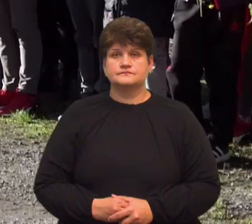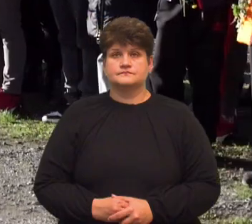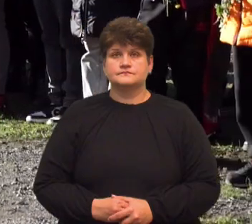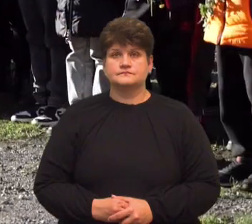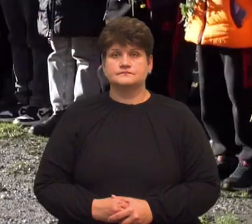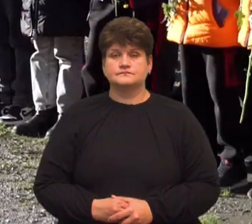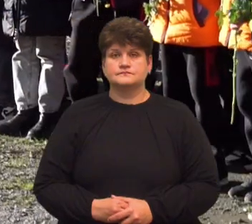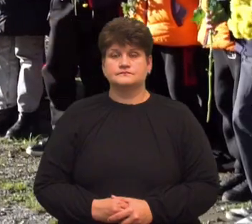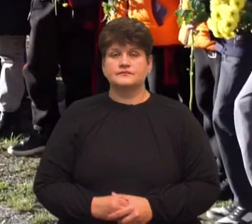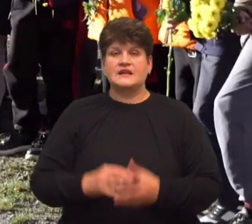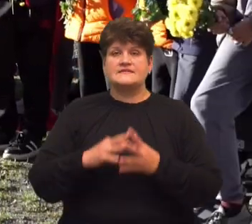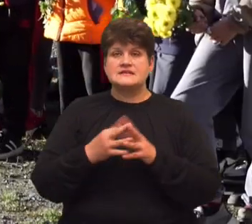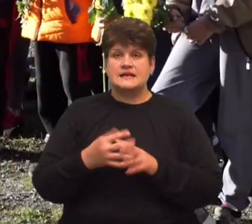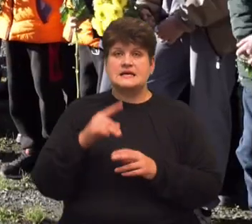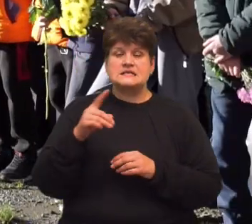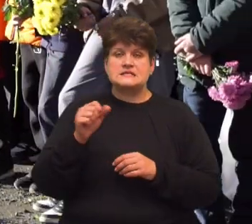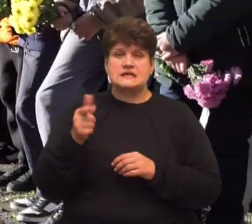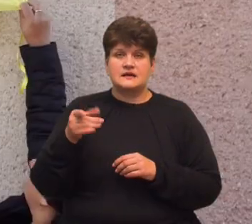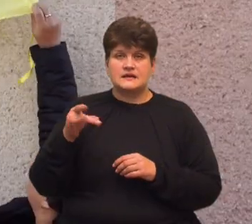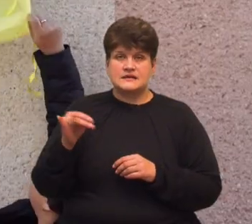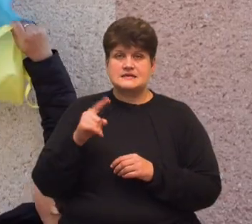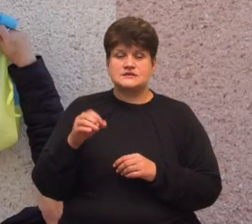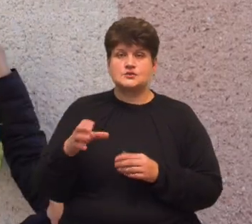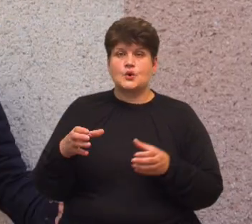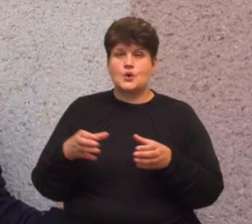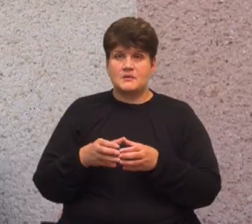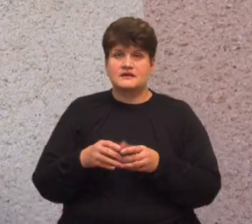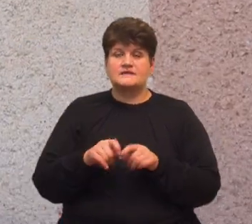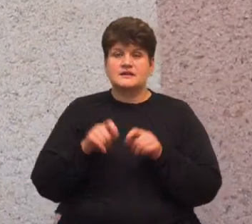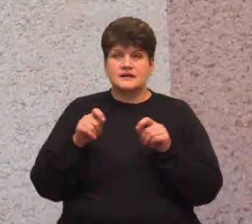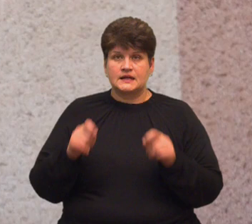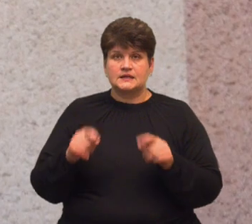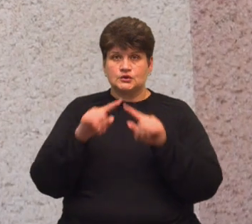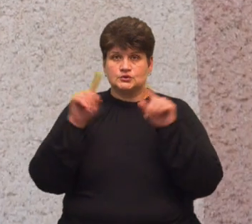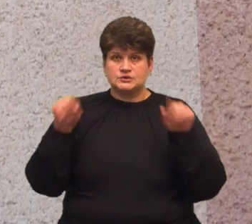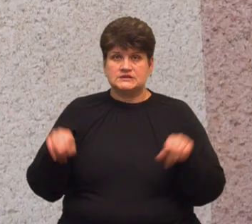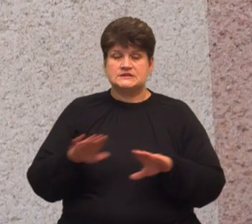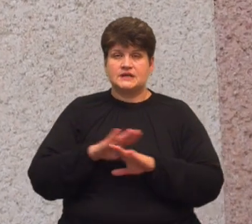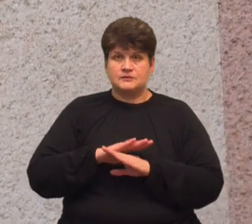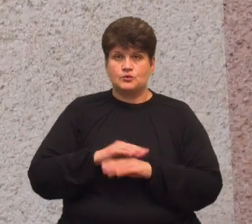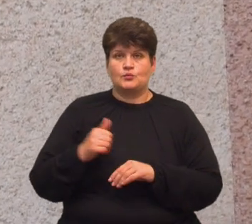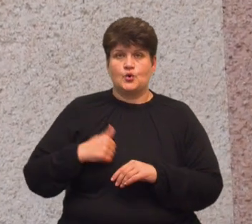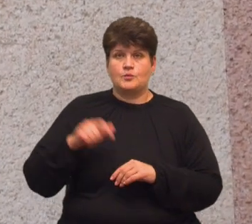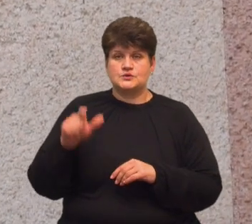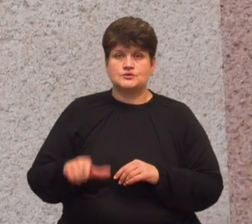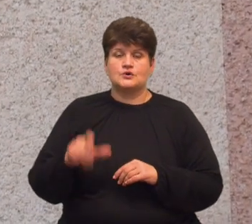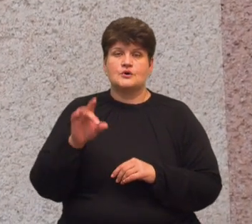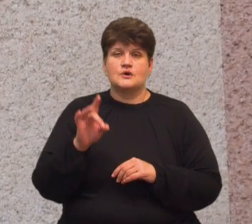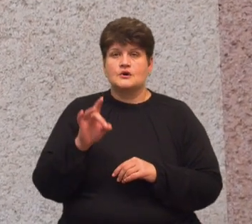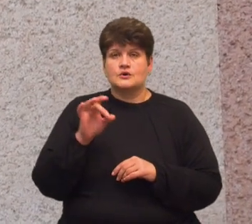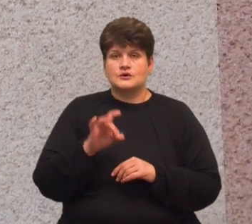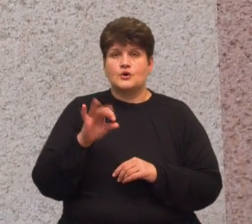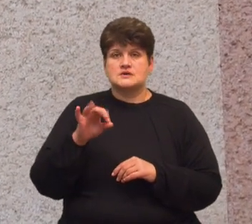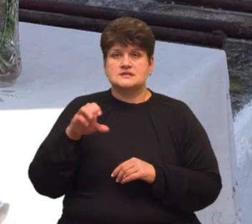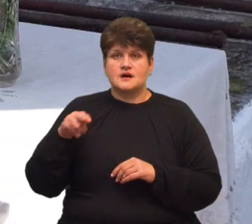У селі Загір'я Залозецької громади відкрили меморіальну дошку загиблому бійцю Руслану Остапіву. Дошку встановили на фасаді